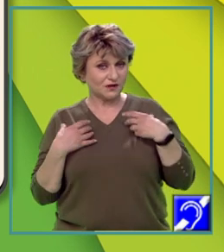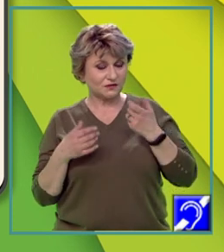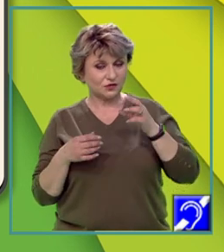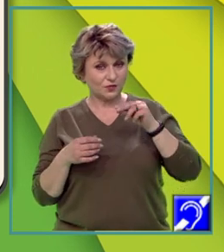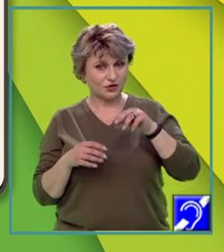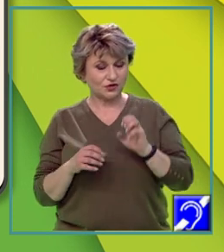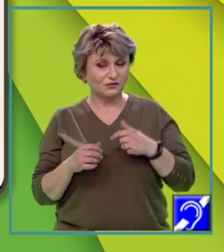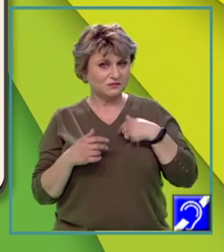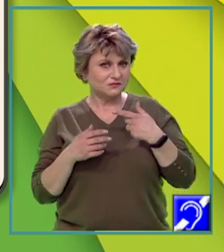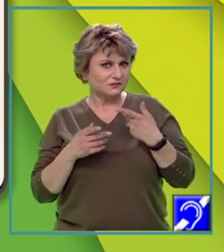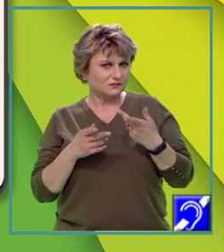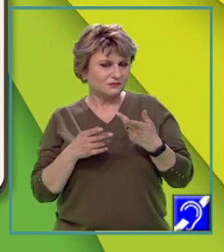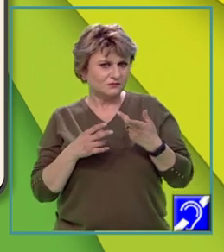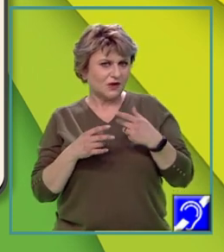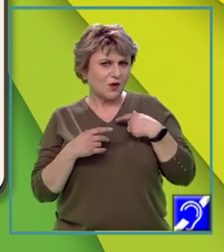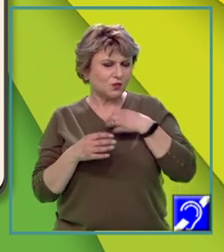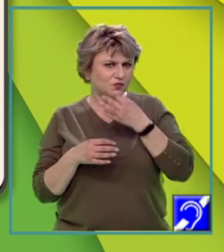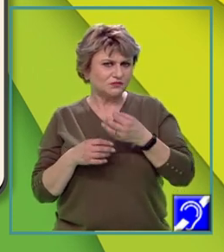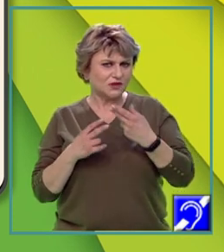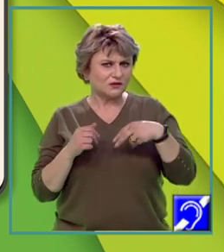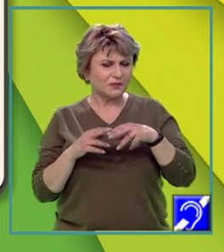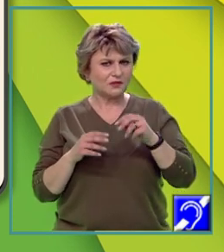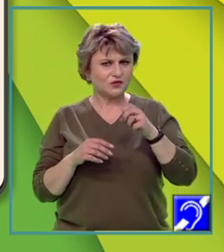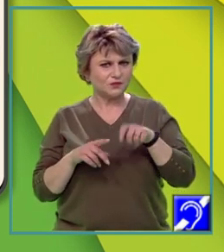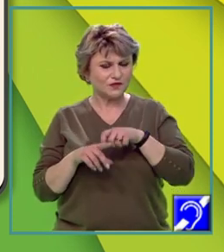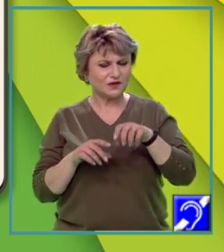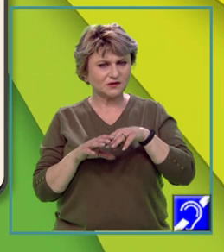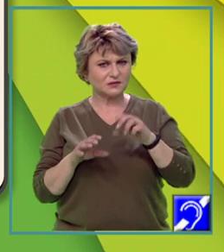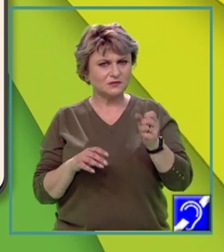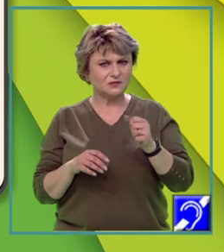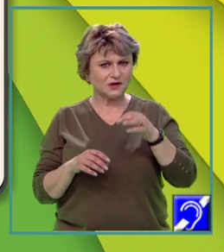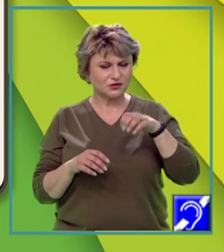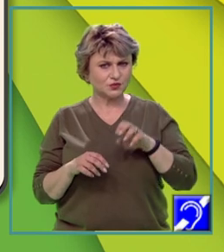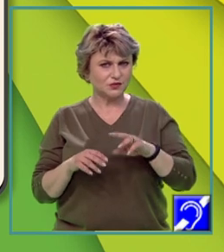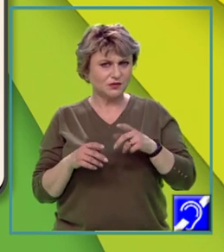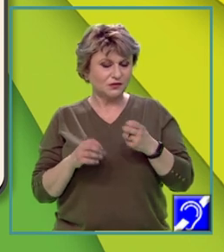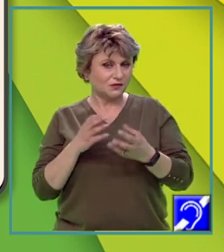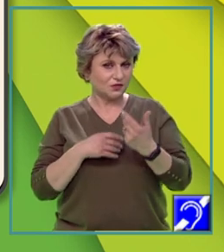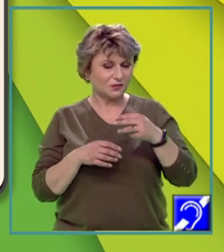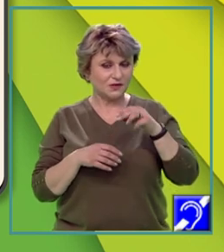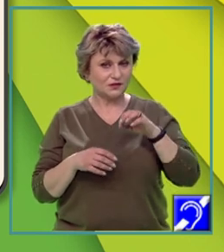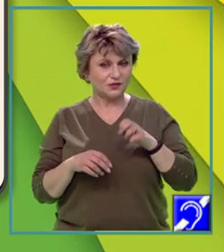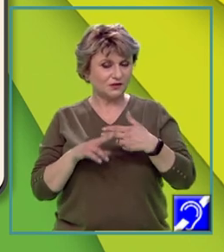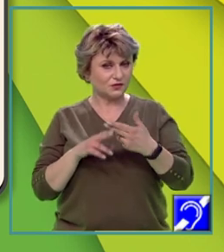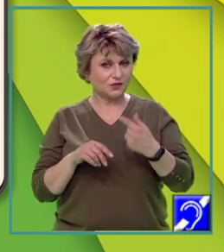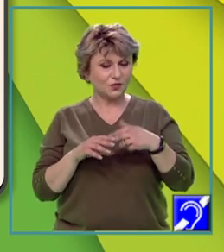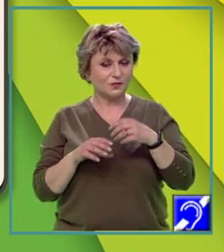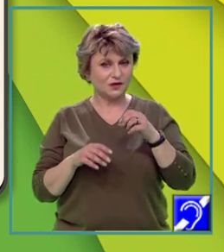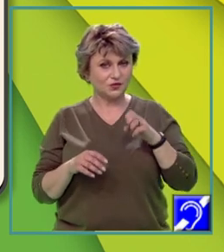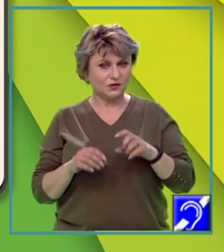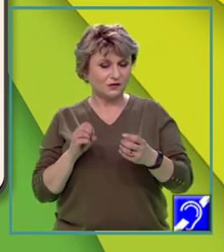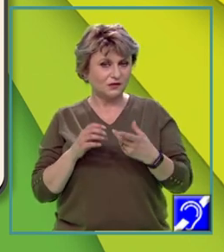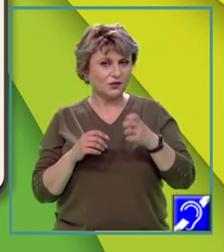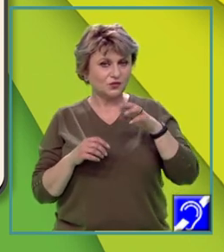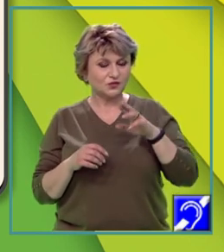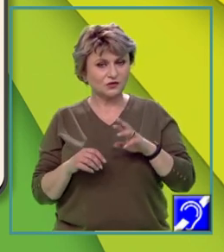au determinat în timp modificări în spațiu, care au condus la înlocuirea mediului natural cu mediul înconjurător sau mediul